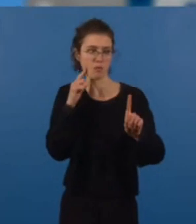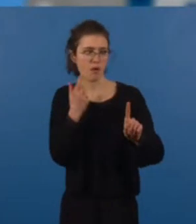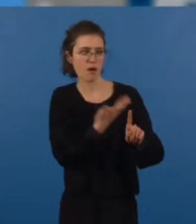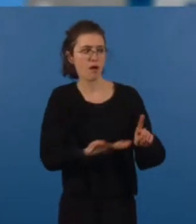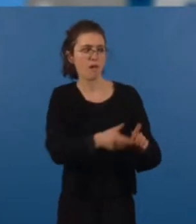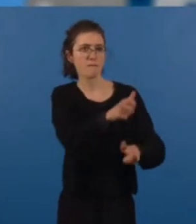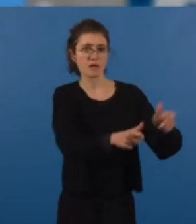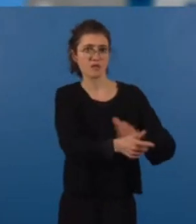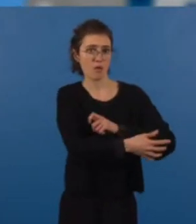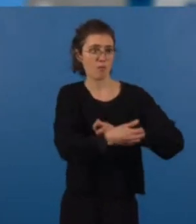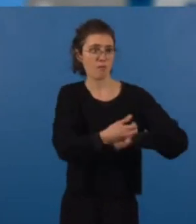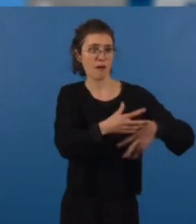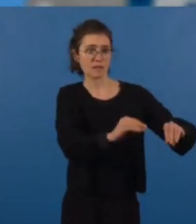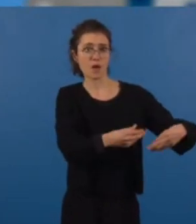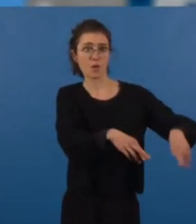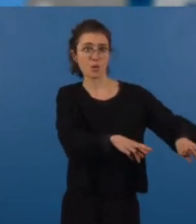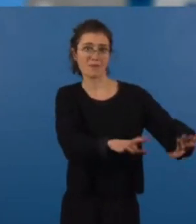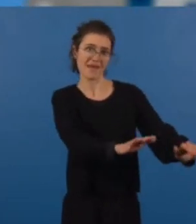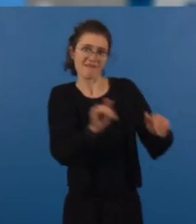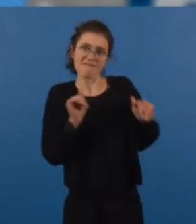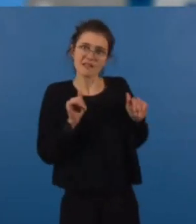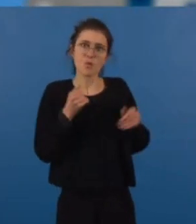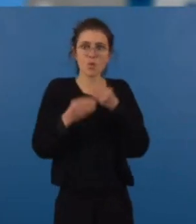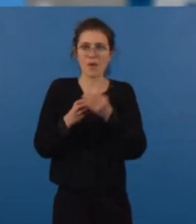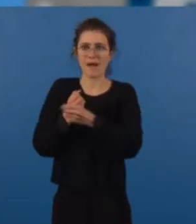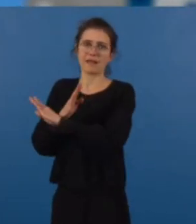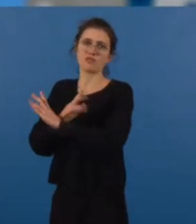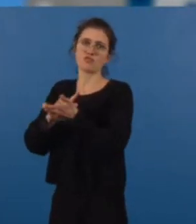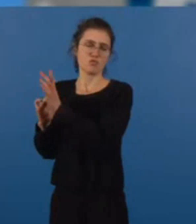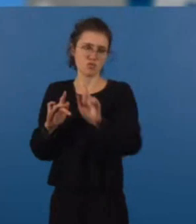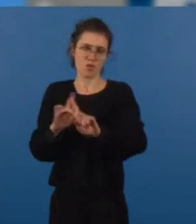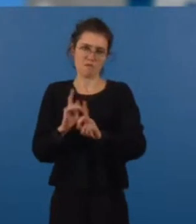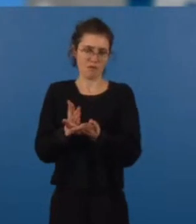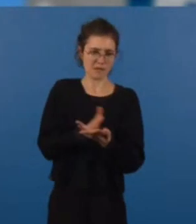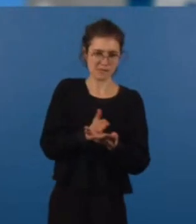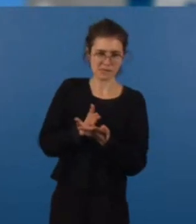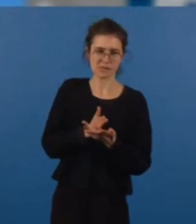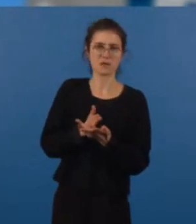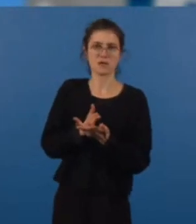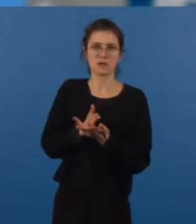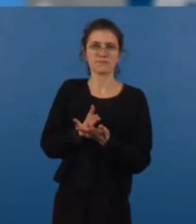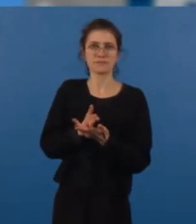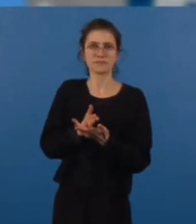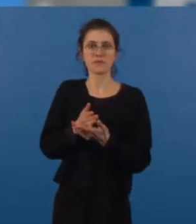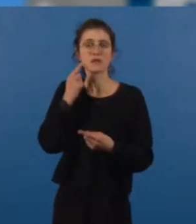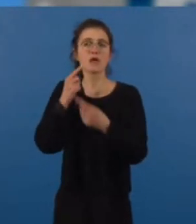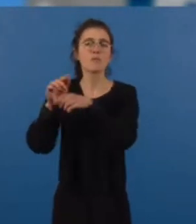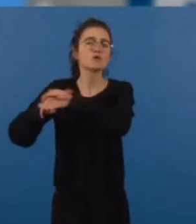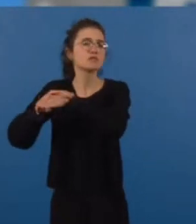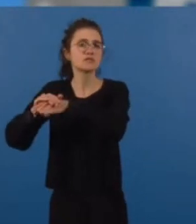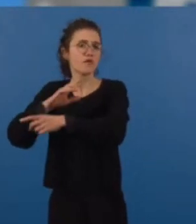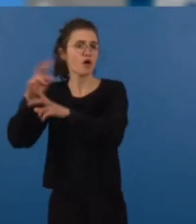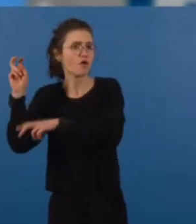il faut tout arrêter, que cela soit pour des raisons d'environnement ou par refus d'une partie de la population